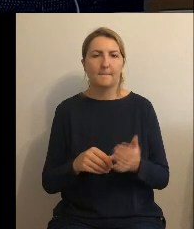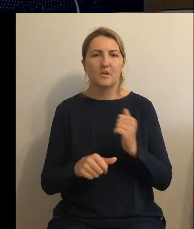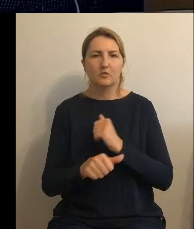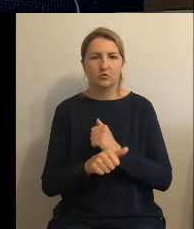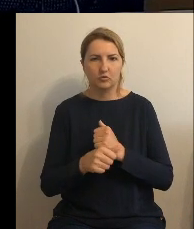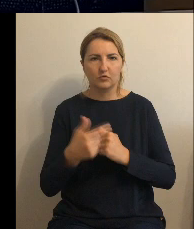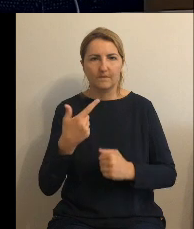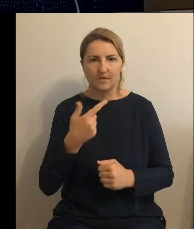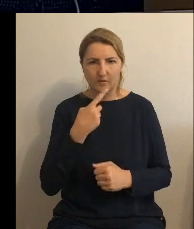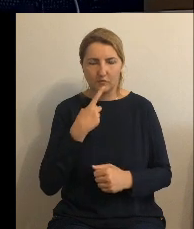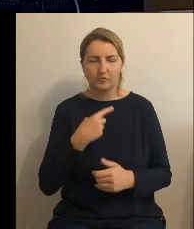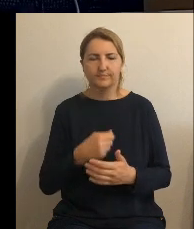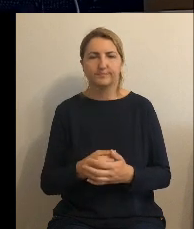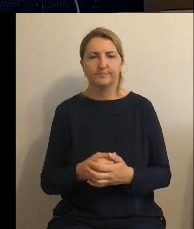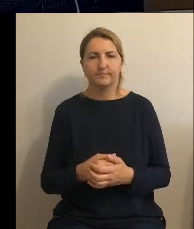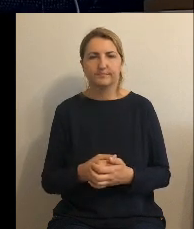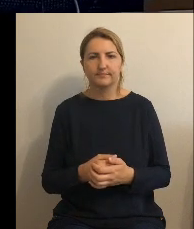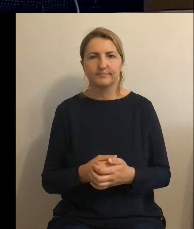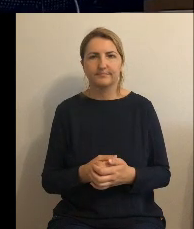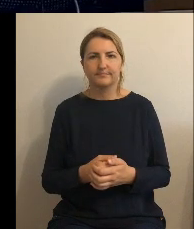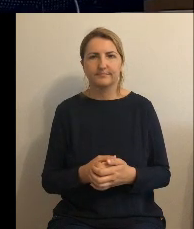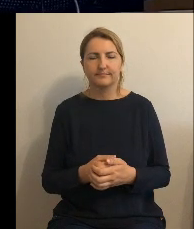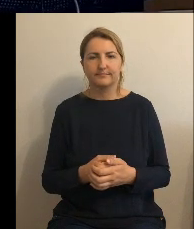to o dopłacie wszystko mówimy